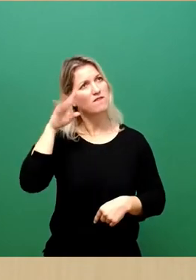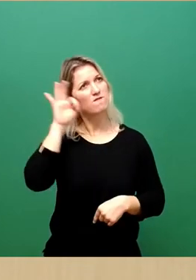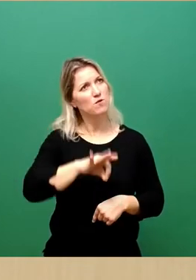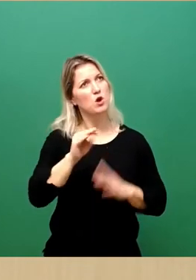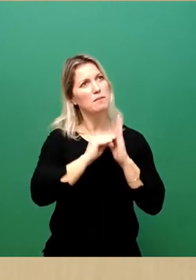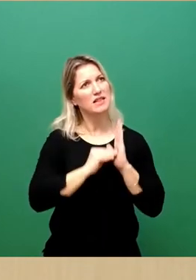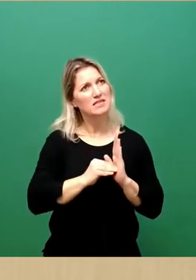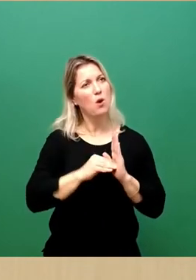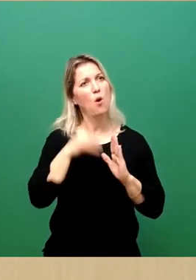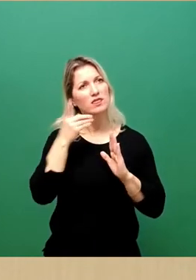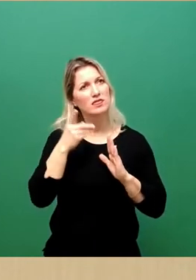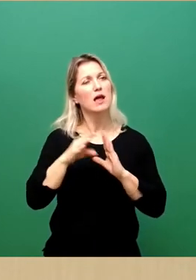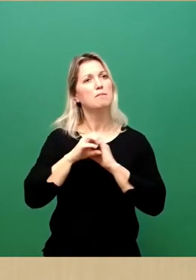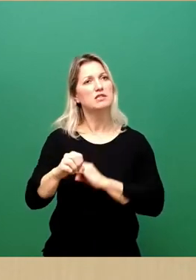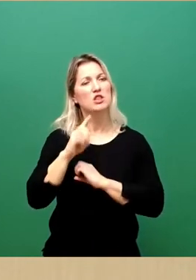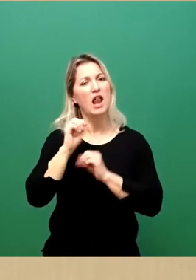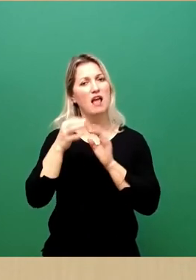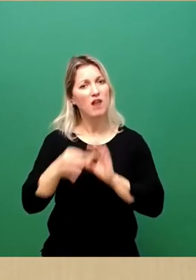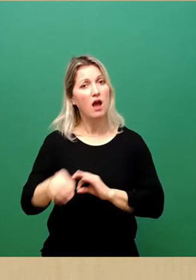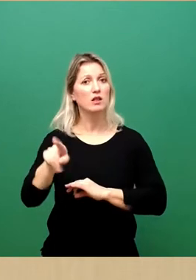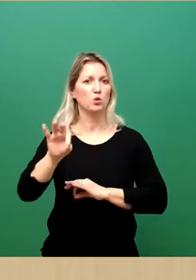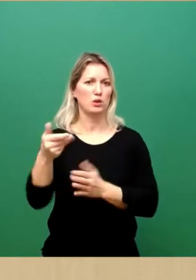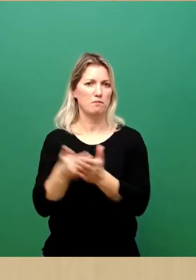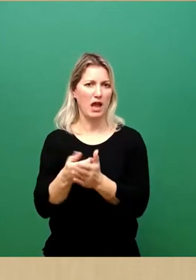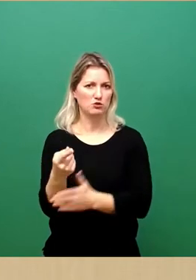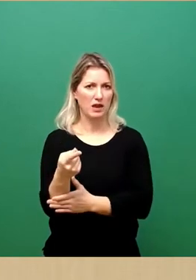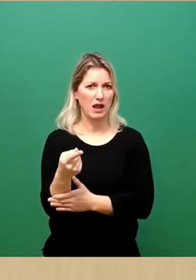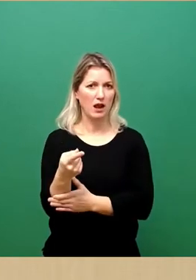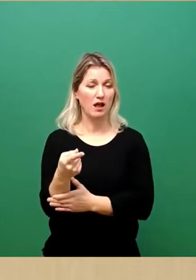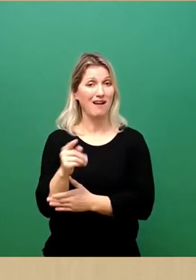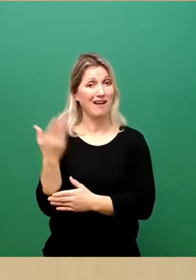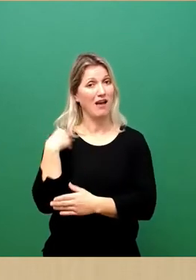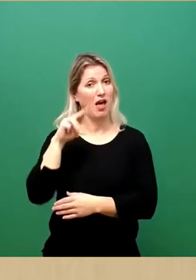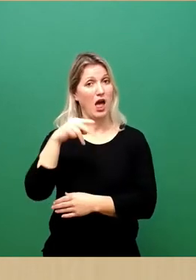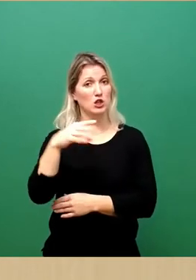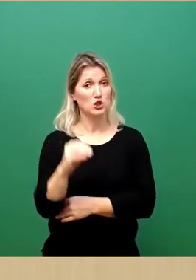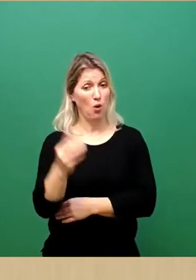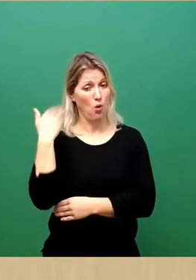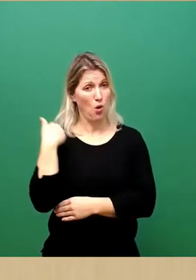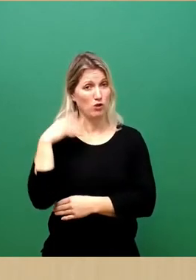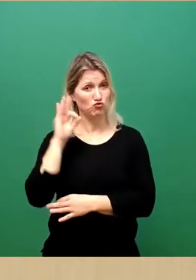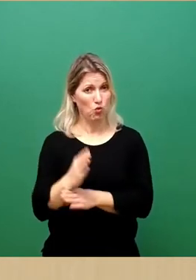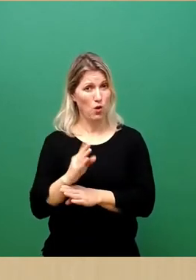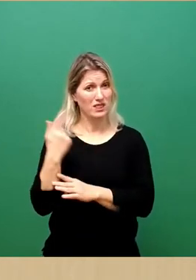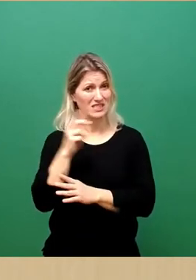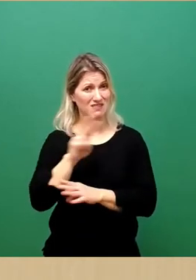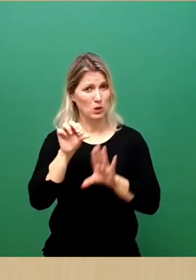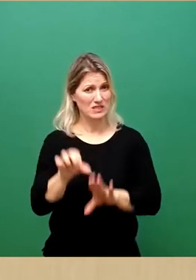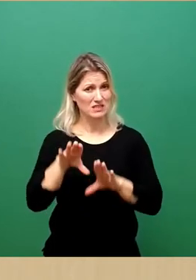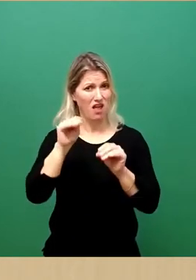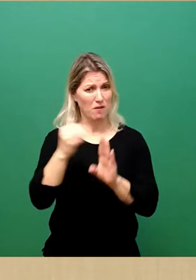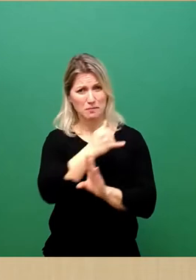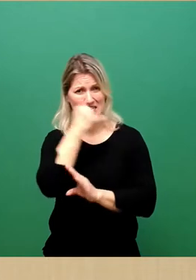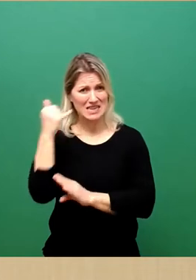im Beschluss als Beispiel genannt werden. Eine NGO, die seit 2016 Menschenleben rettet und inzwischen eines der vielfältigen